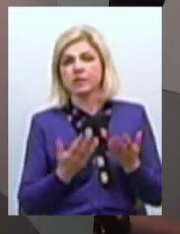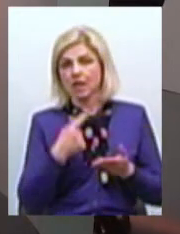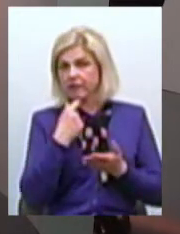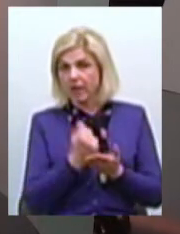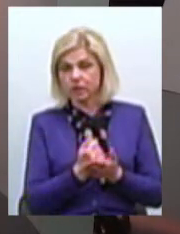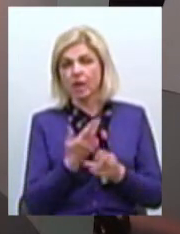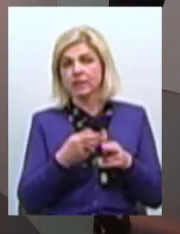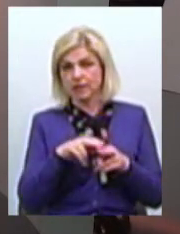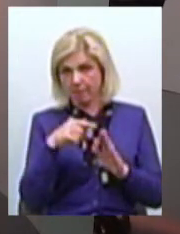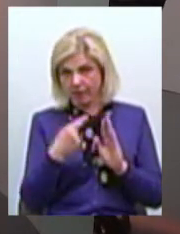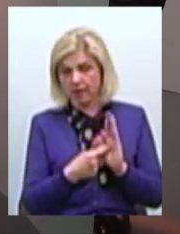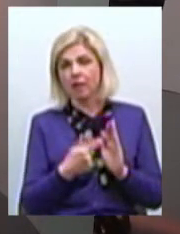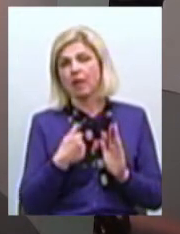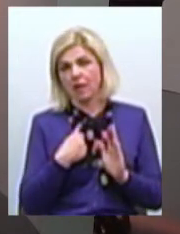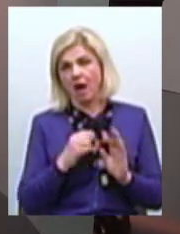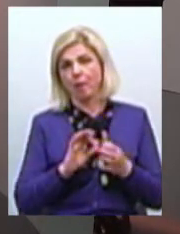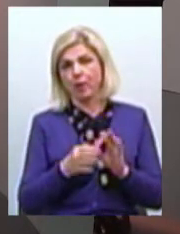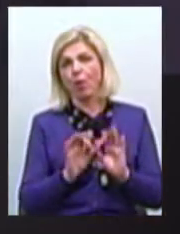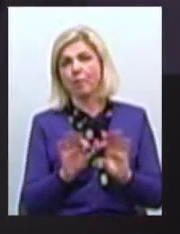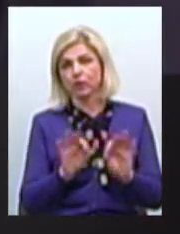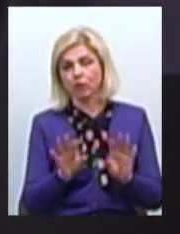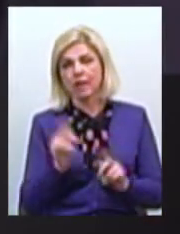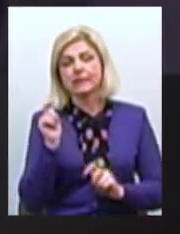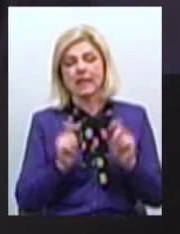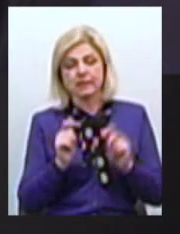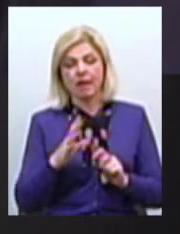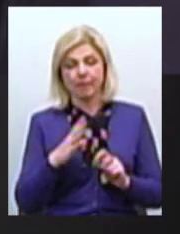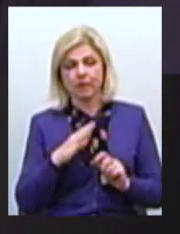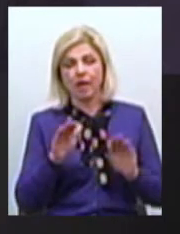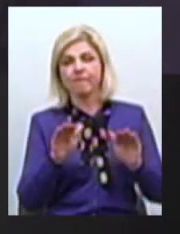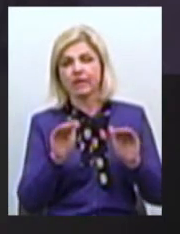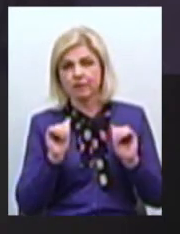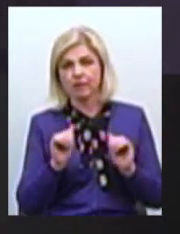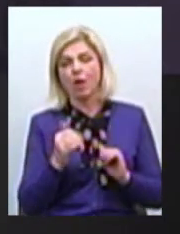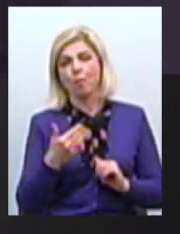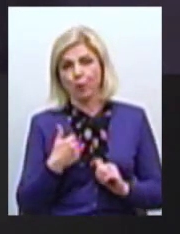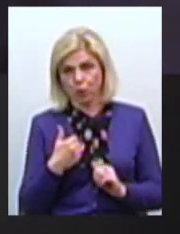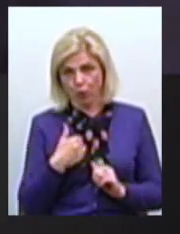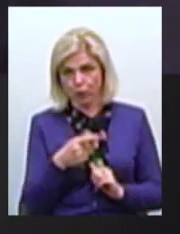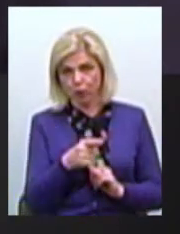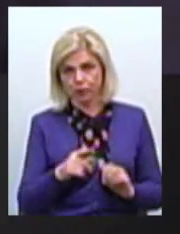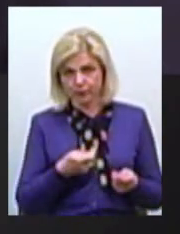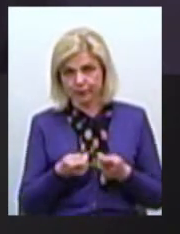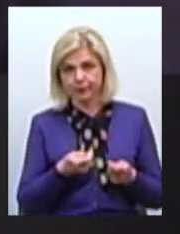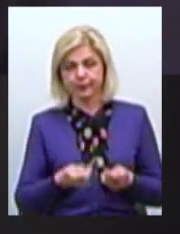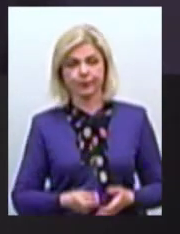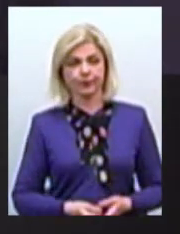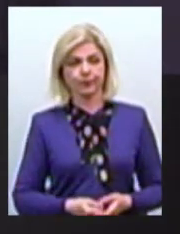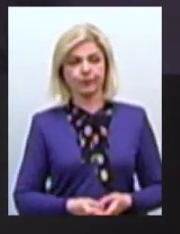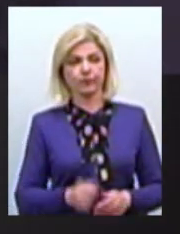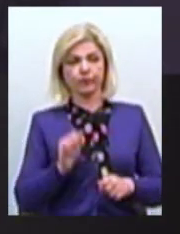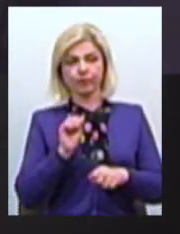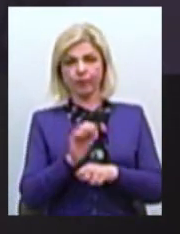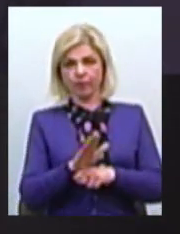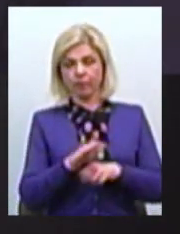я дозвольте прокоментую Сесія була скликана мною, розпорядження було